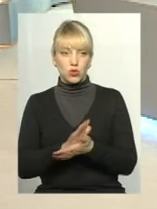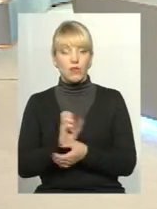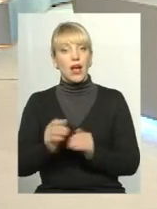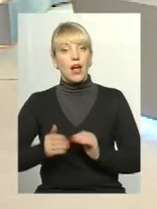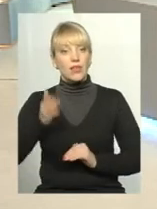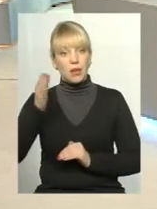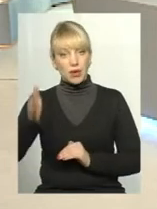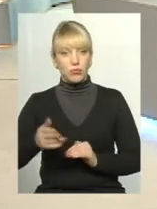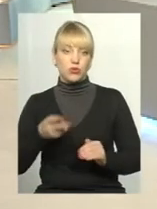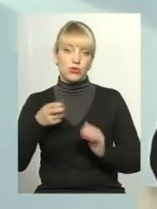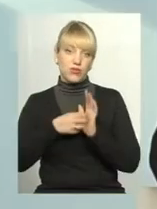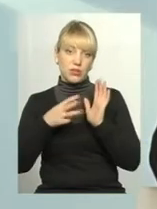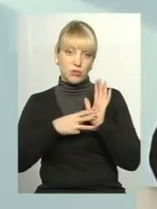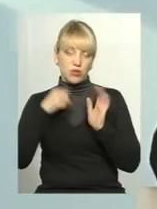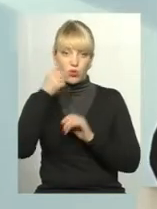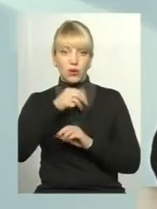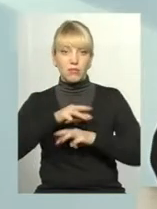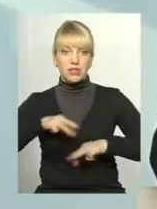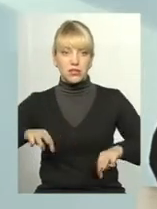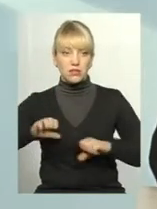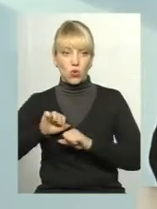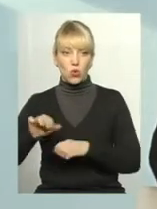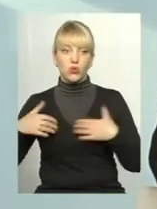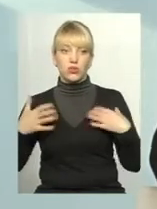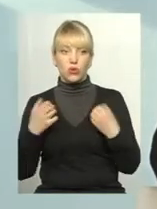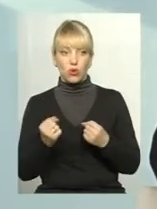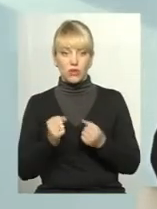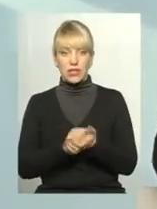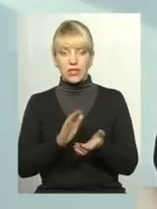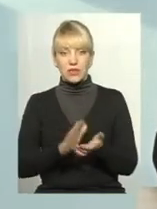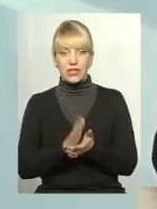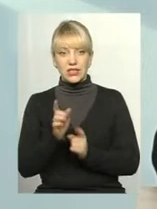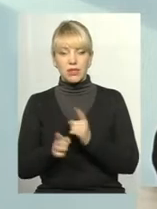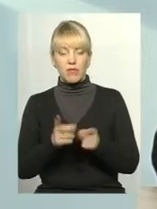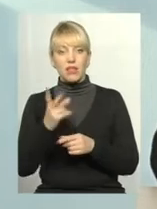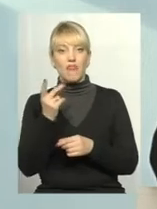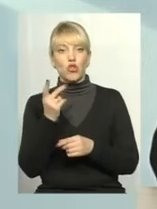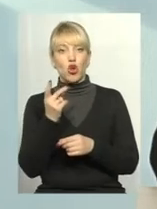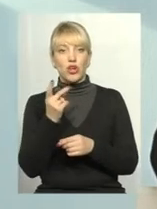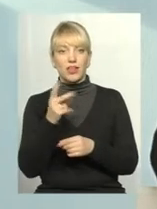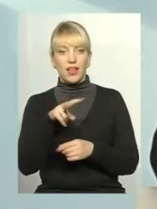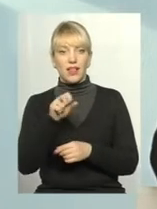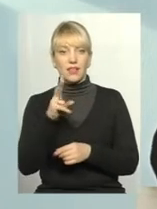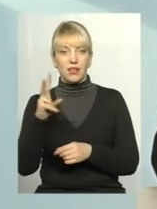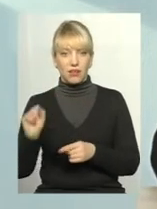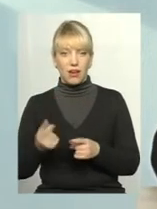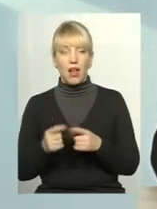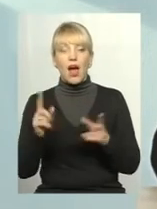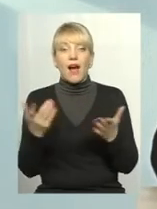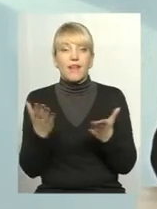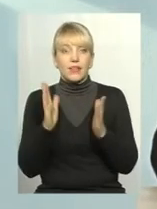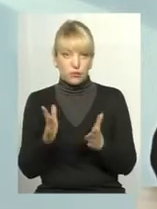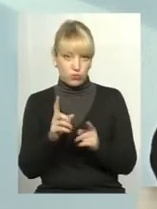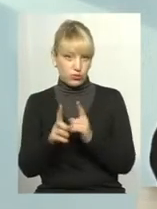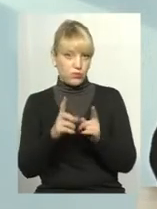майбутнє з 2018 року Міністерство охорони здоров'я задекларувало зміни на вторинній овгенці. Які ці зміни будуть, ми поки що ще не